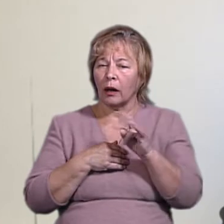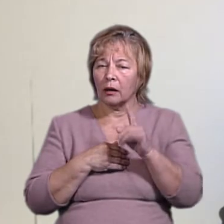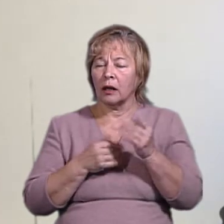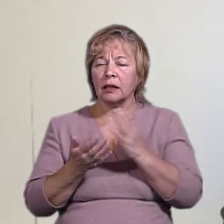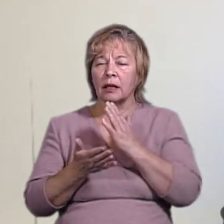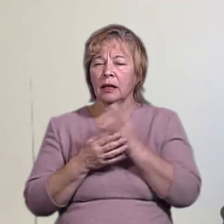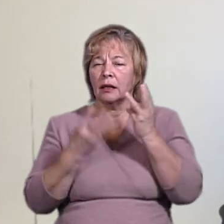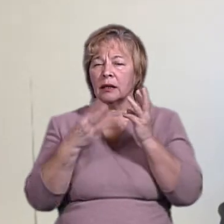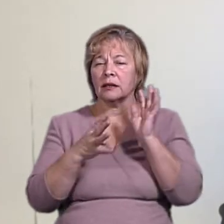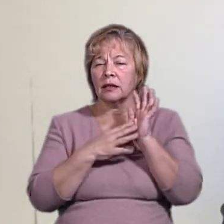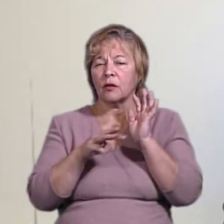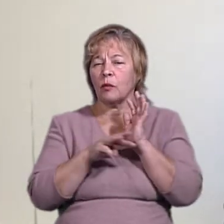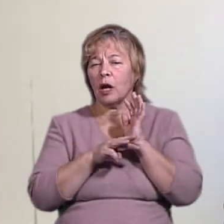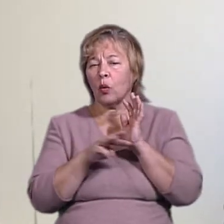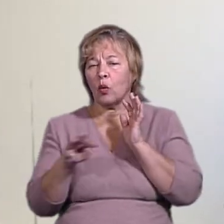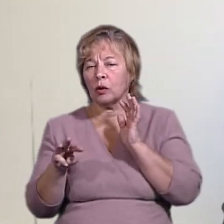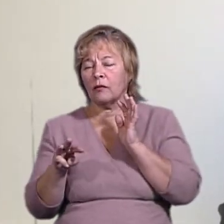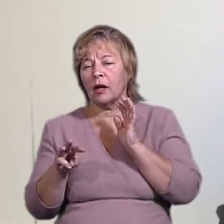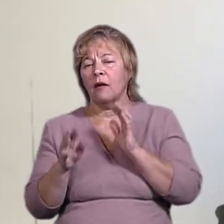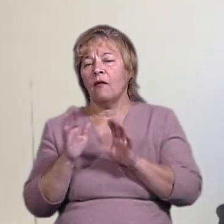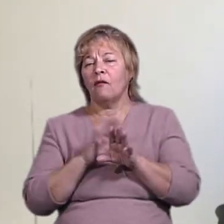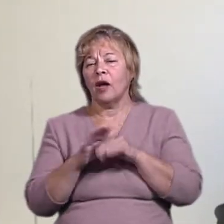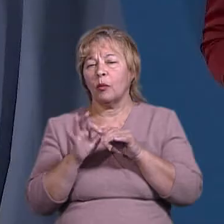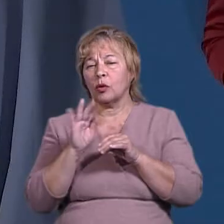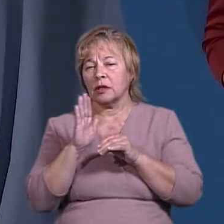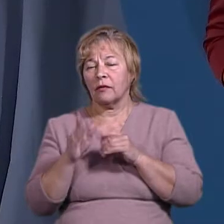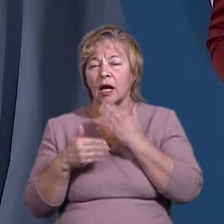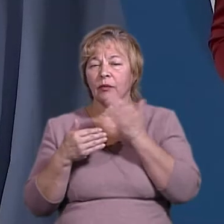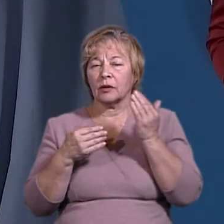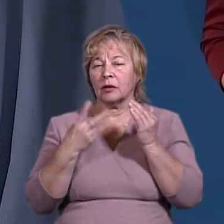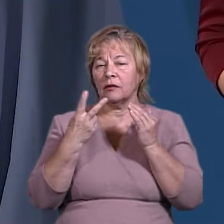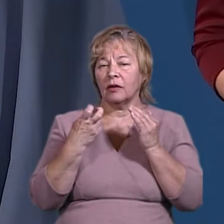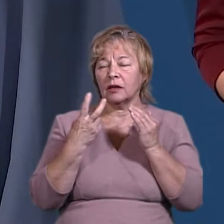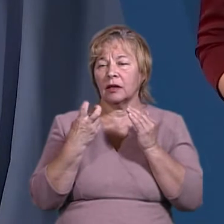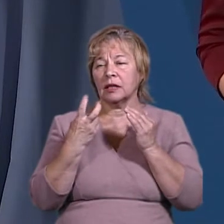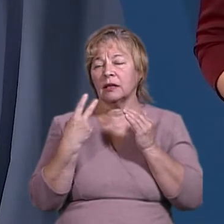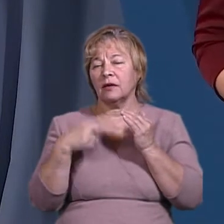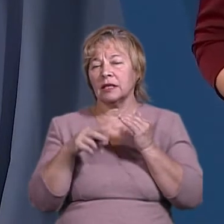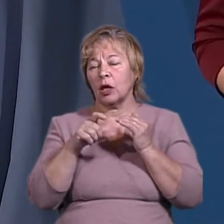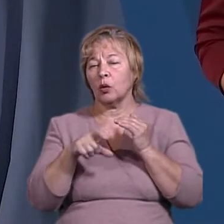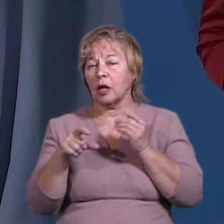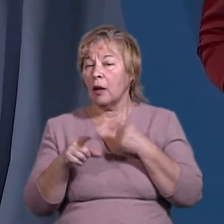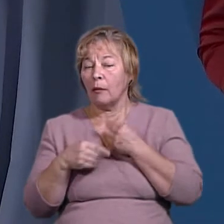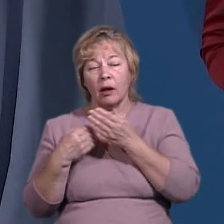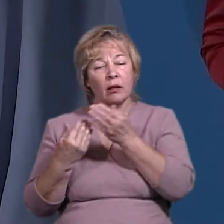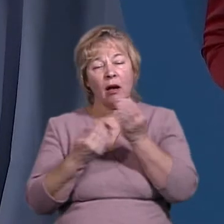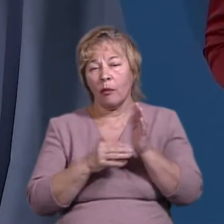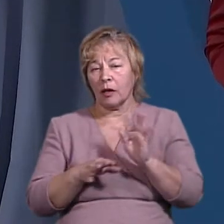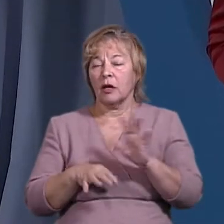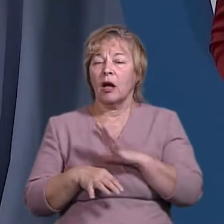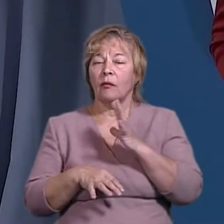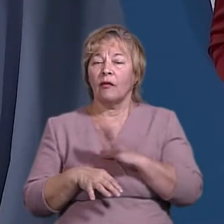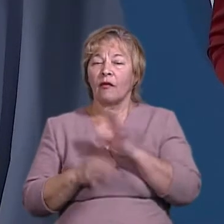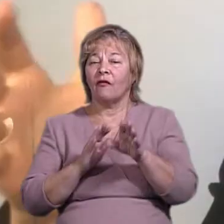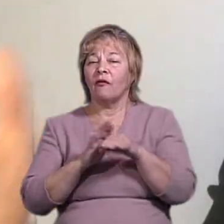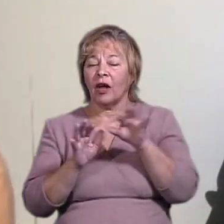де майже 39 мільйонів виборців, але опитують 2200 людей. Втім, ми не опитуємо. Відбувається